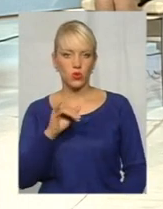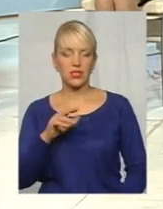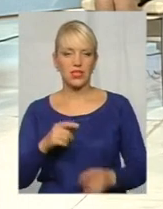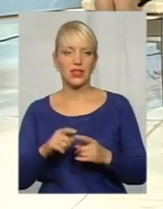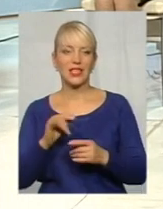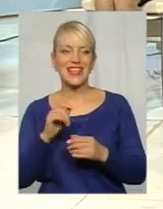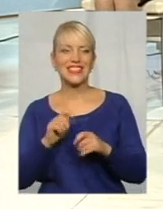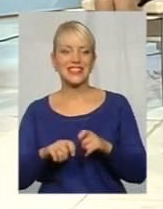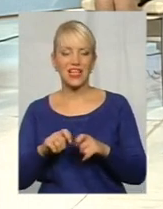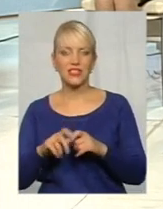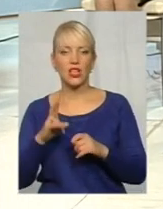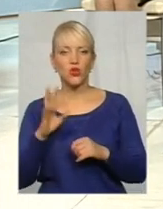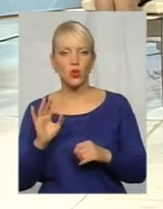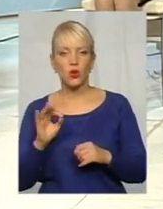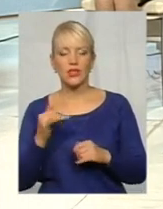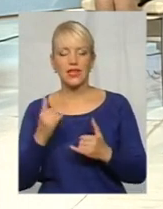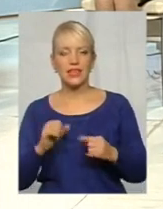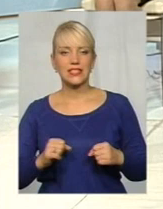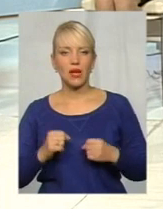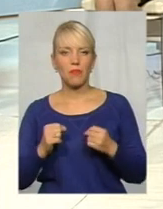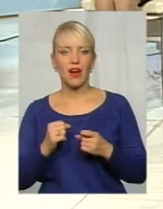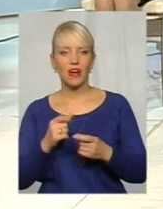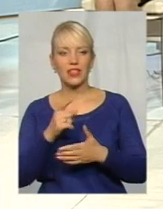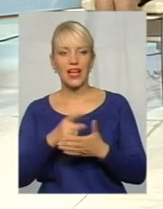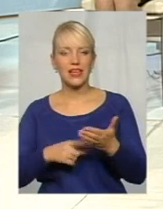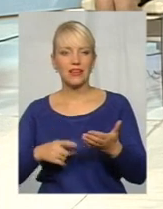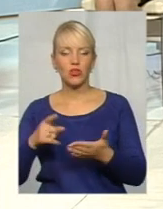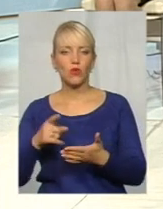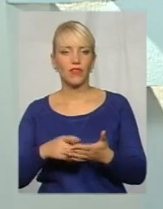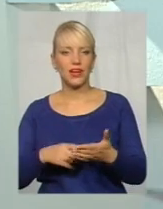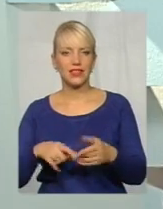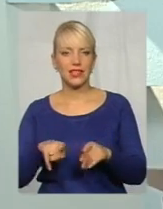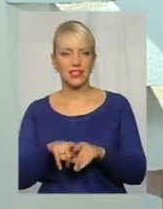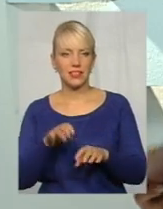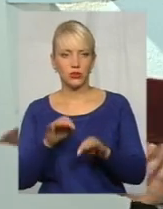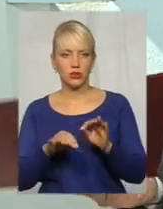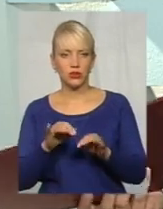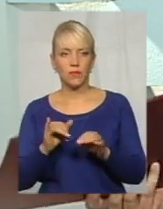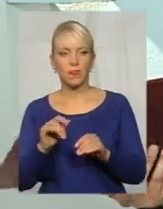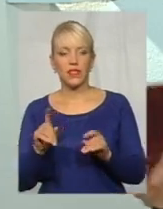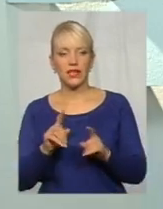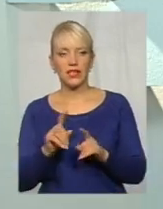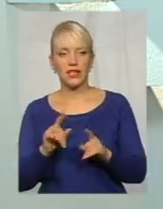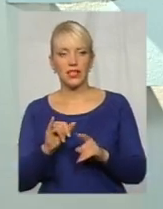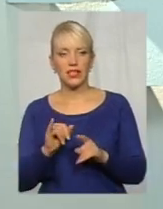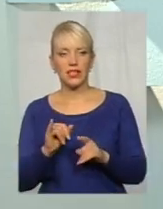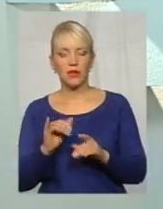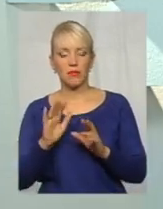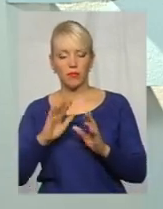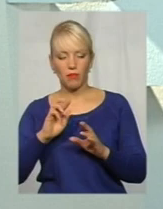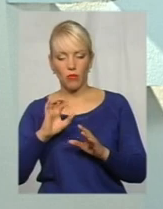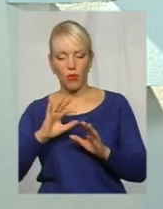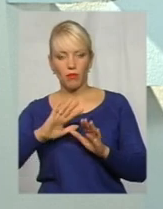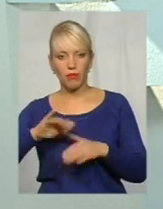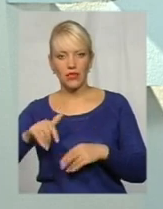зараз намагаються ліквідувати цю ланку. і що в нас, бо після розгляду справи